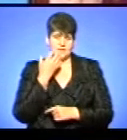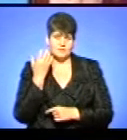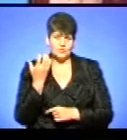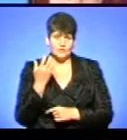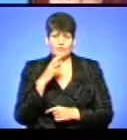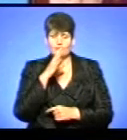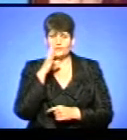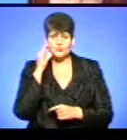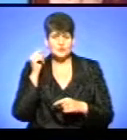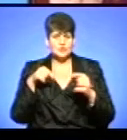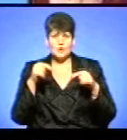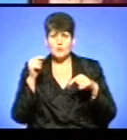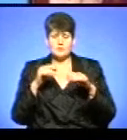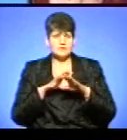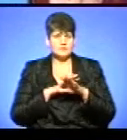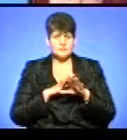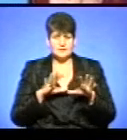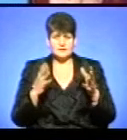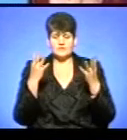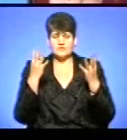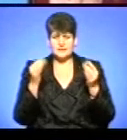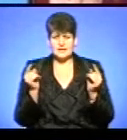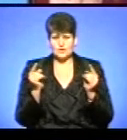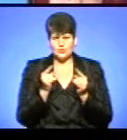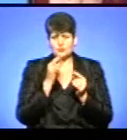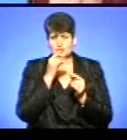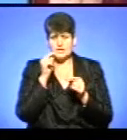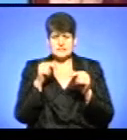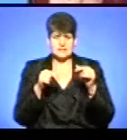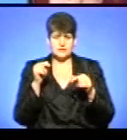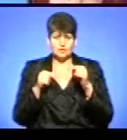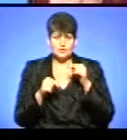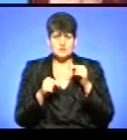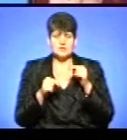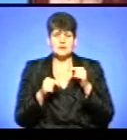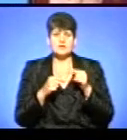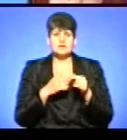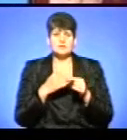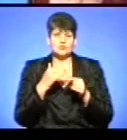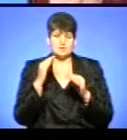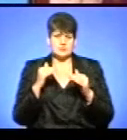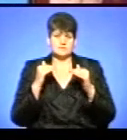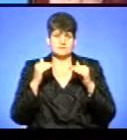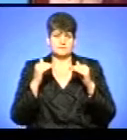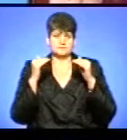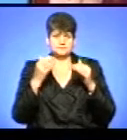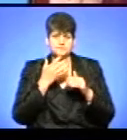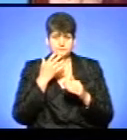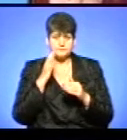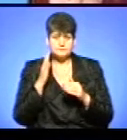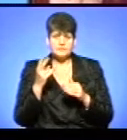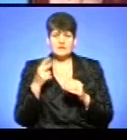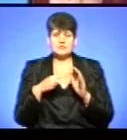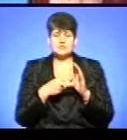істотних опадів не очікується. В день місцями короткочасний дощ. Температурні показники зростатимуть. 27